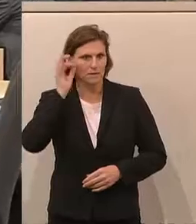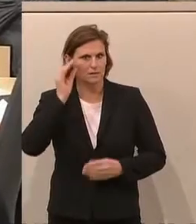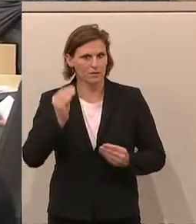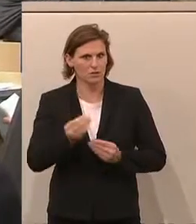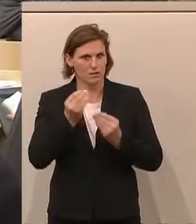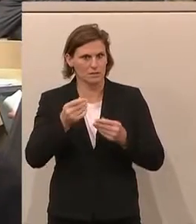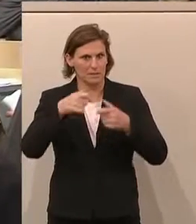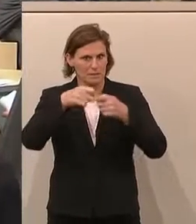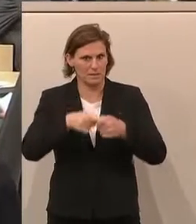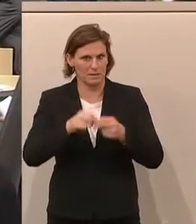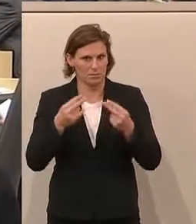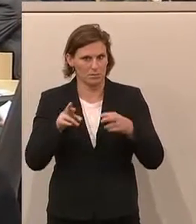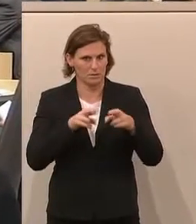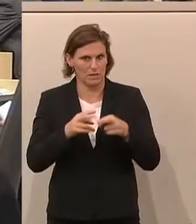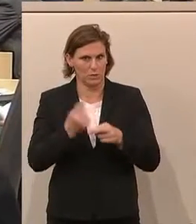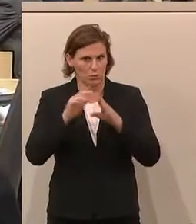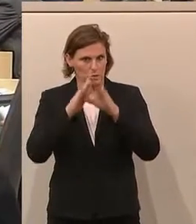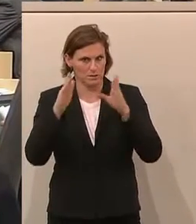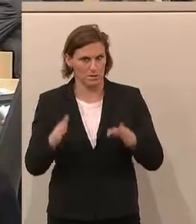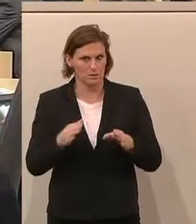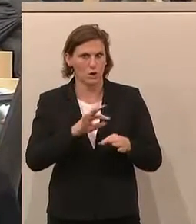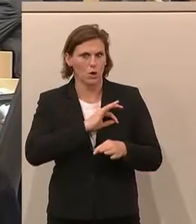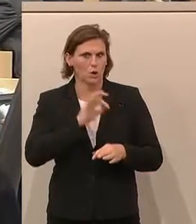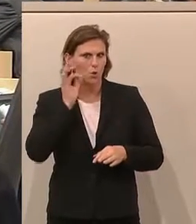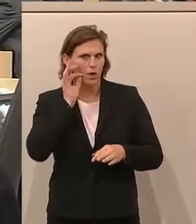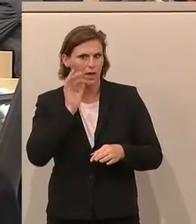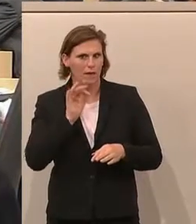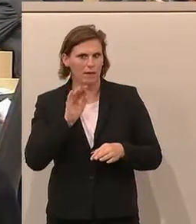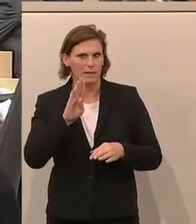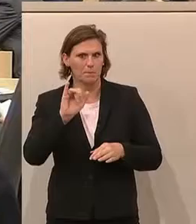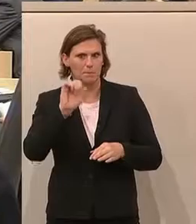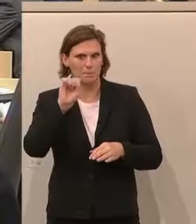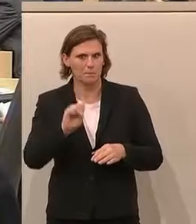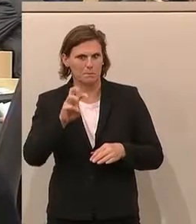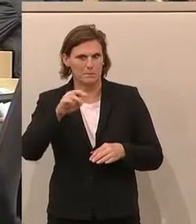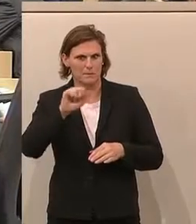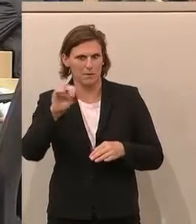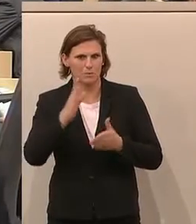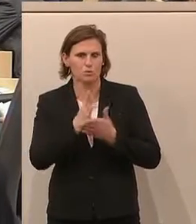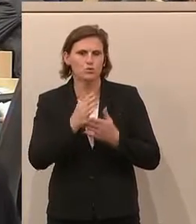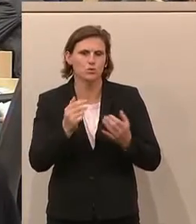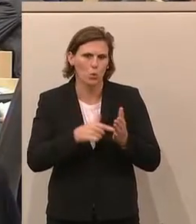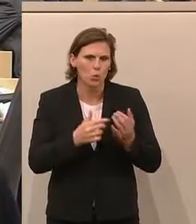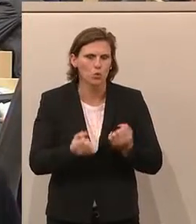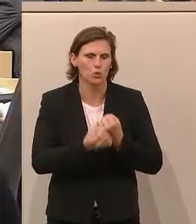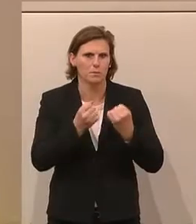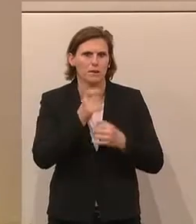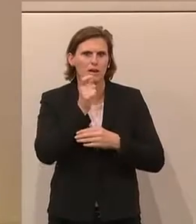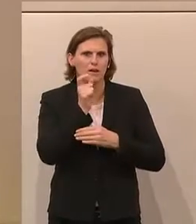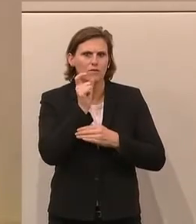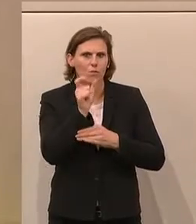Letzter geplanter Redner in dieser dringlichen Debatte, Gérald Lohacker von den NEOS. Man muss das Wort